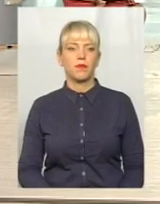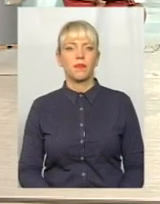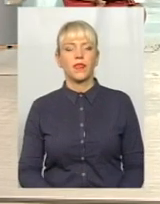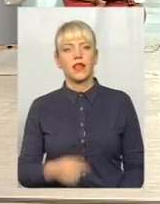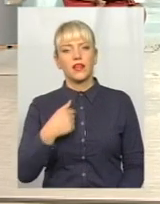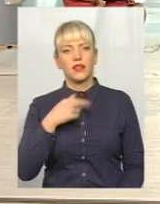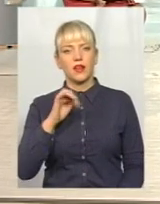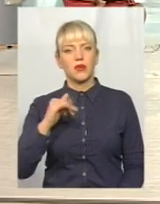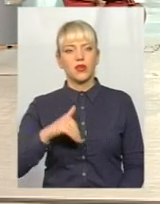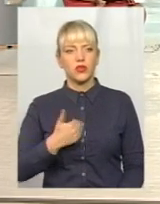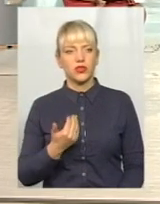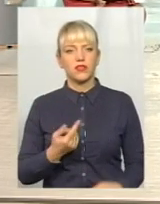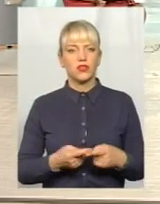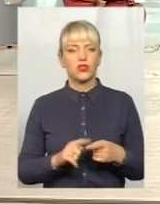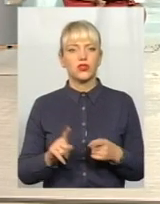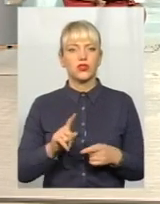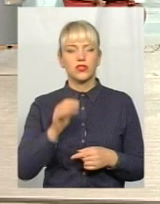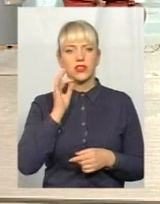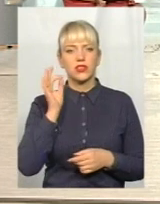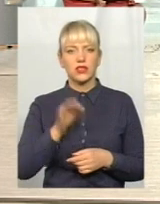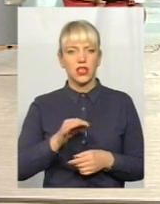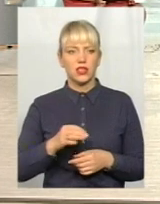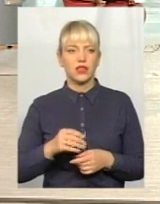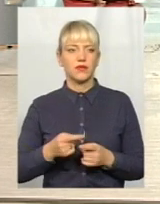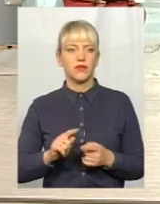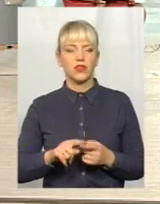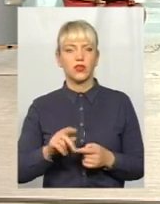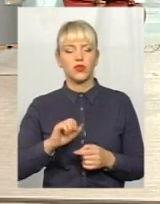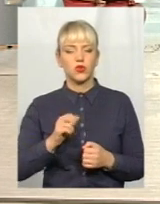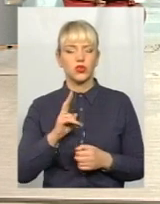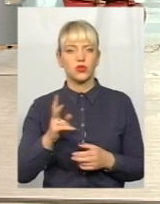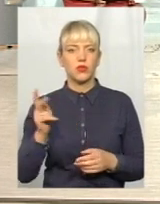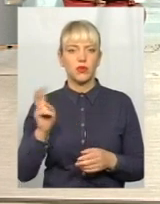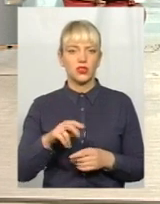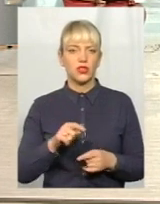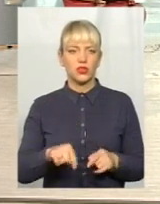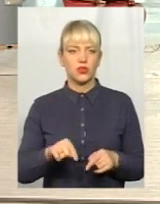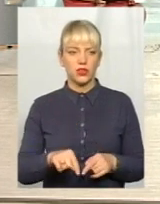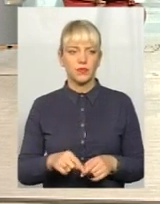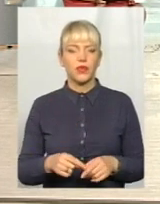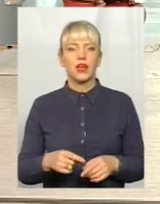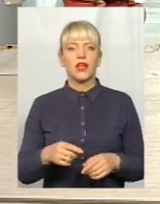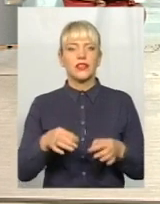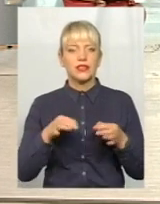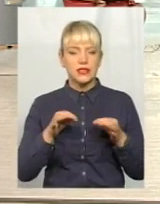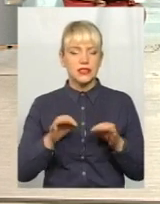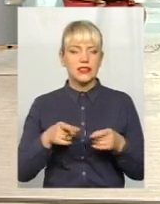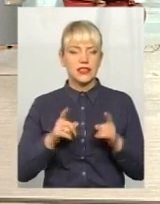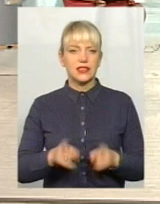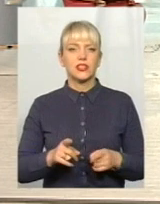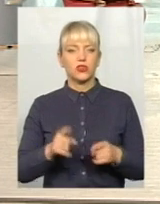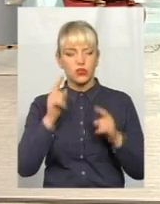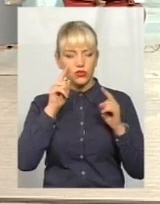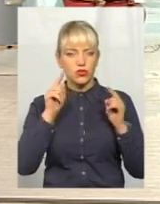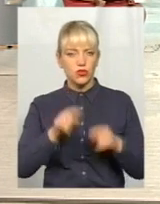Я би хотів, то, що сказали мої друзі, які прийшли сьогодні, дійсно, сконцентрувати влада,